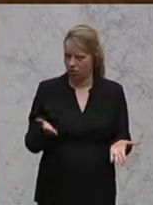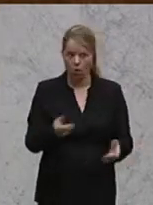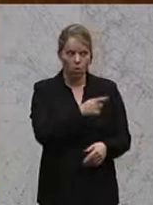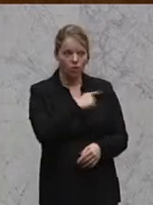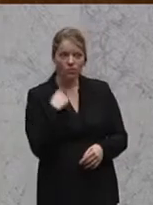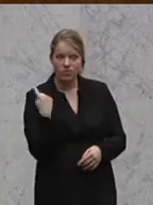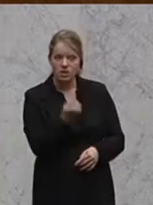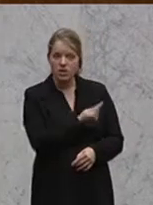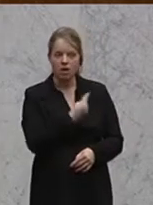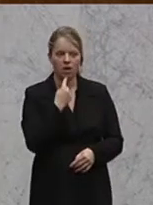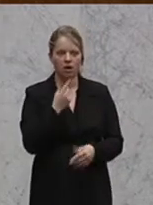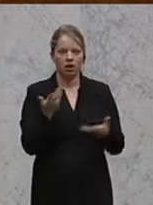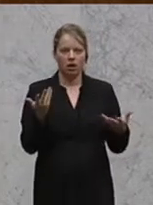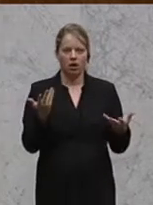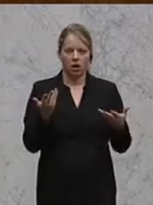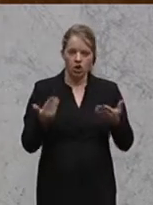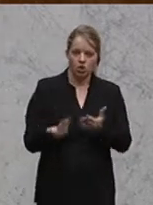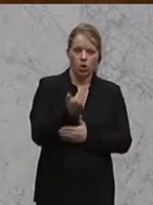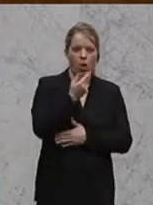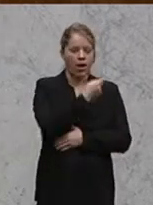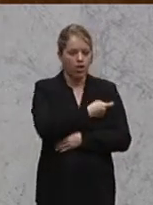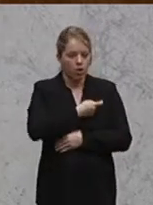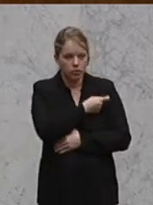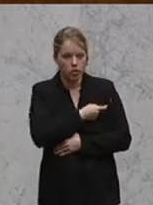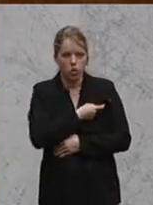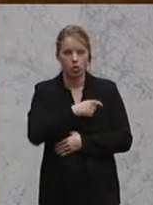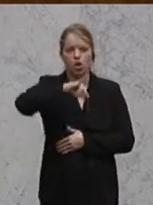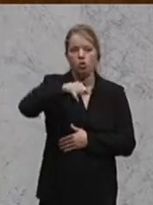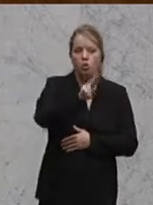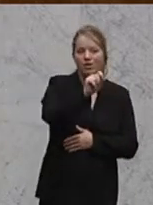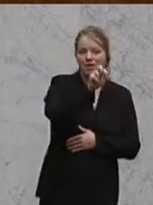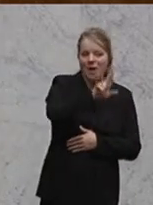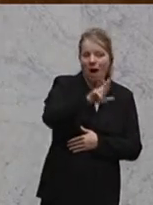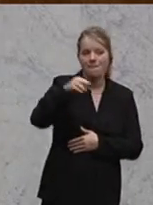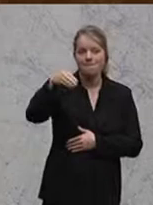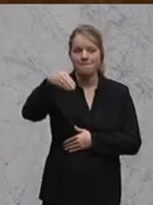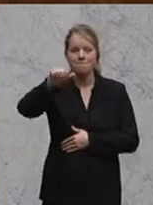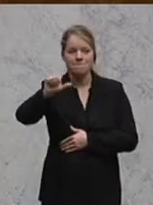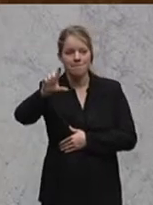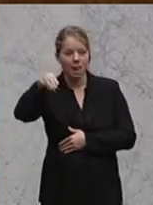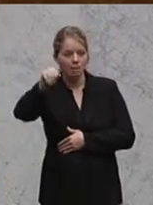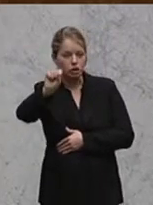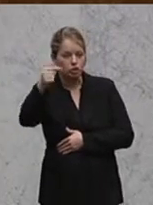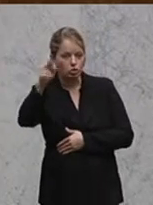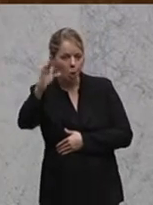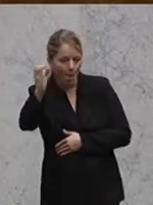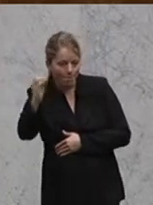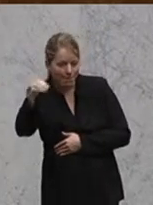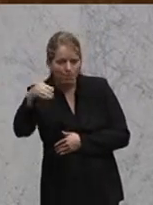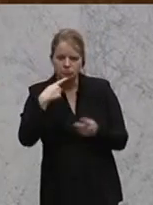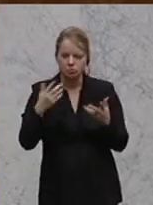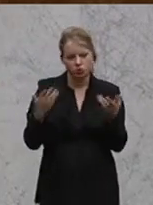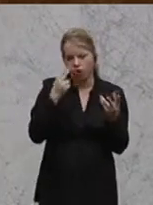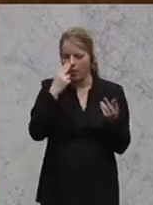wir gerechnet mit der neuen Kommission Junker-Malmström, haben sie nur gesagt, na ja, schauen wir uns an, vielleicht mal schauen, ändern wir was, was. Die